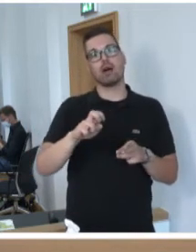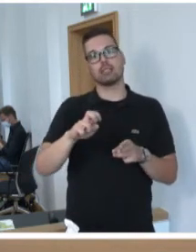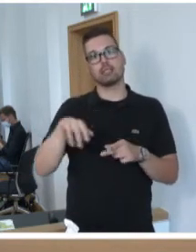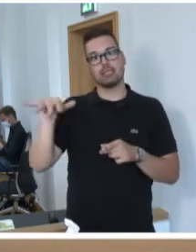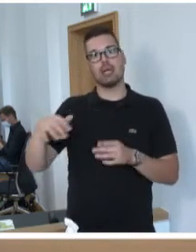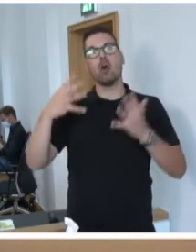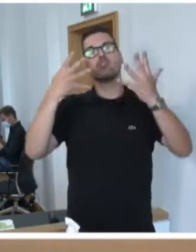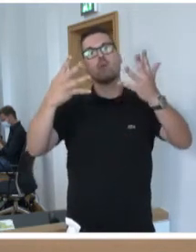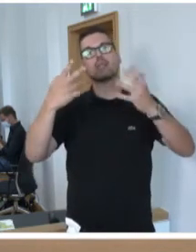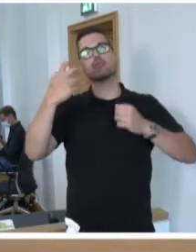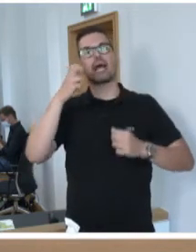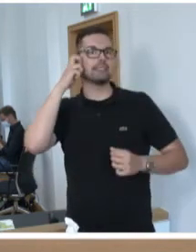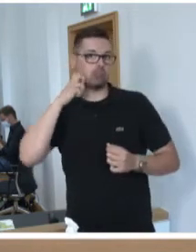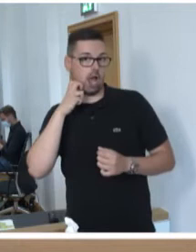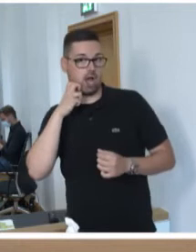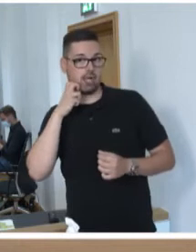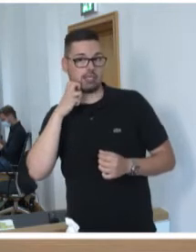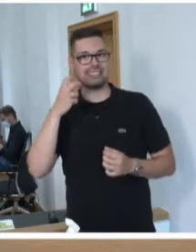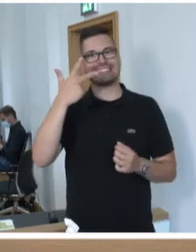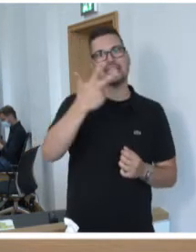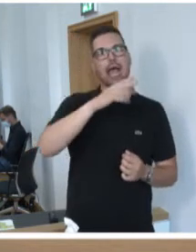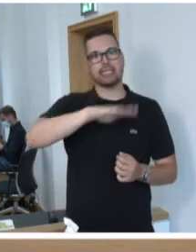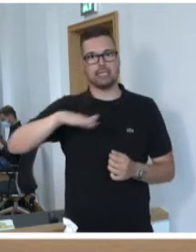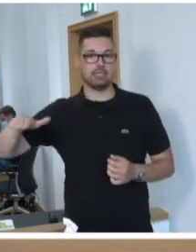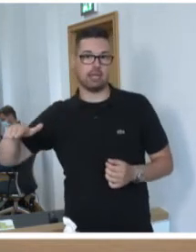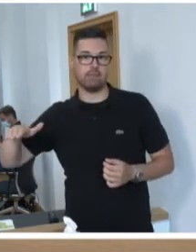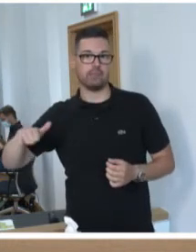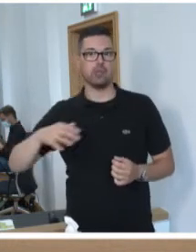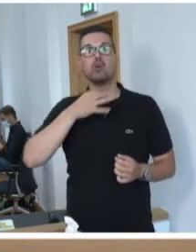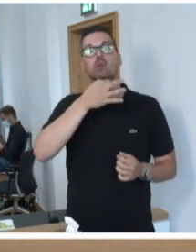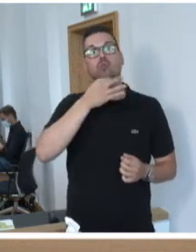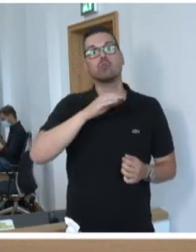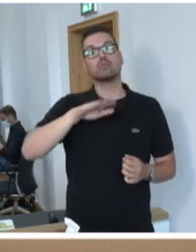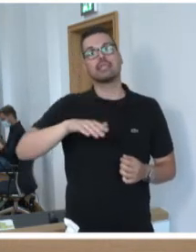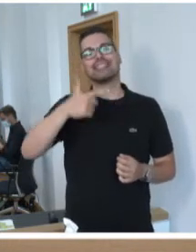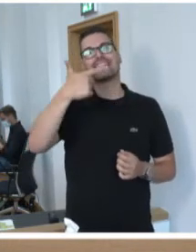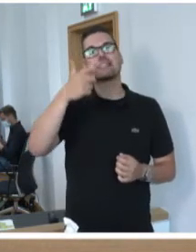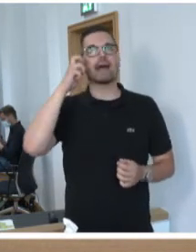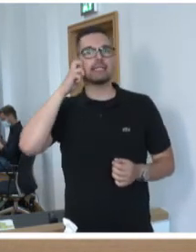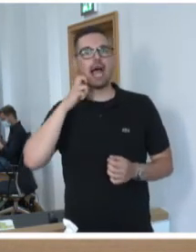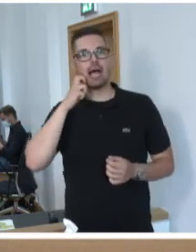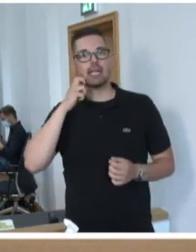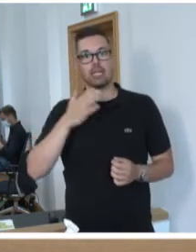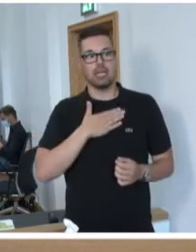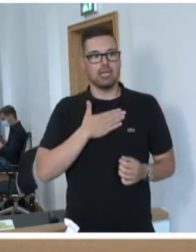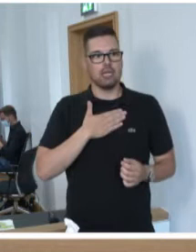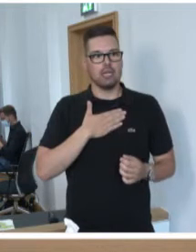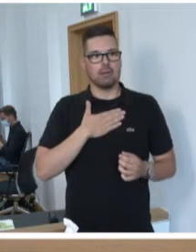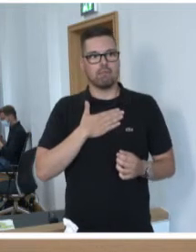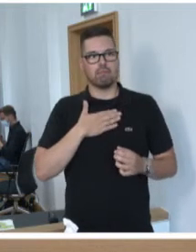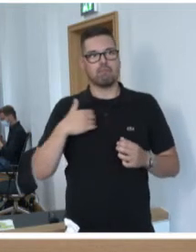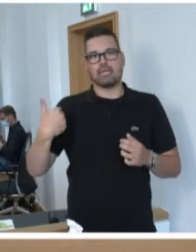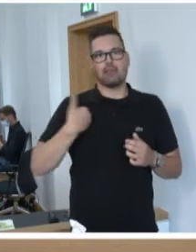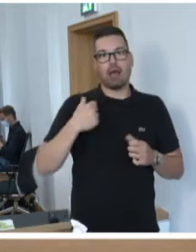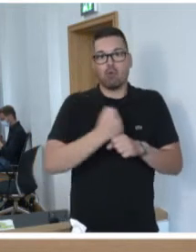39 Jahre alt, er hat drei Kinder, das jüngste ist zwei Jahre alt und er sagte, meine Frau kann wegen der Kinderbetreuung im